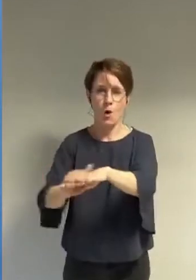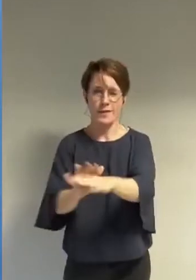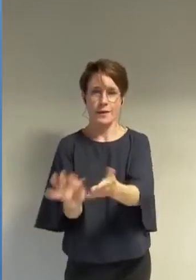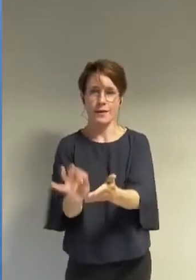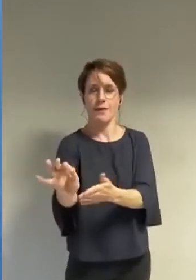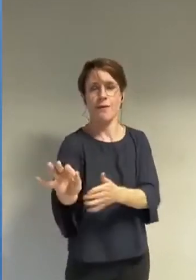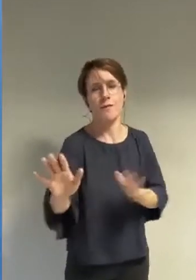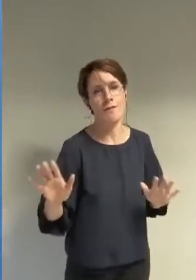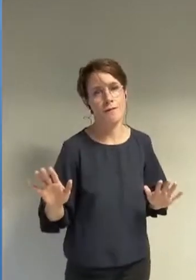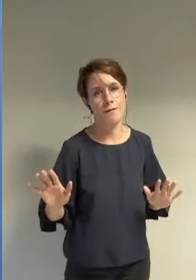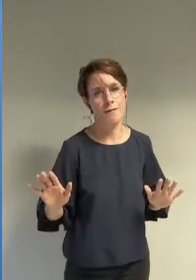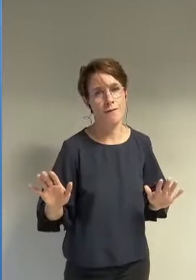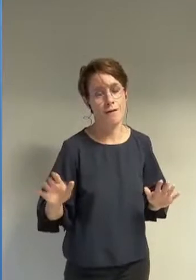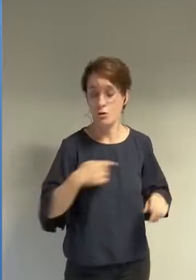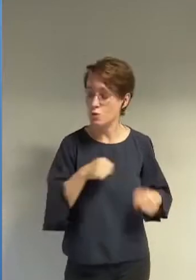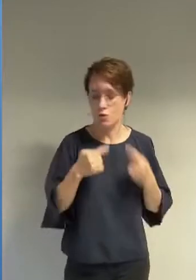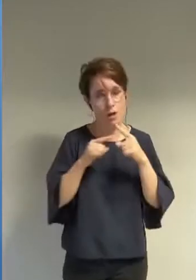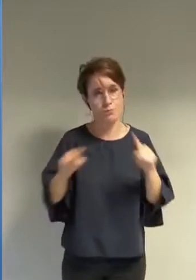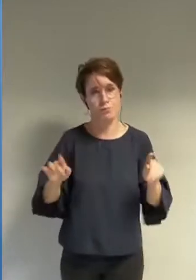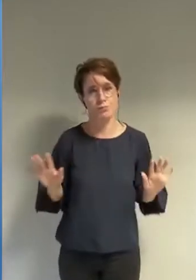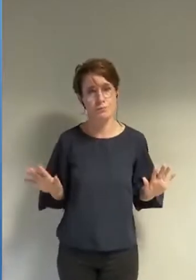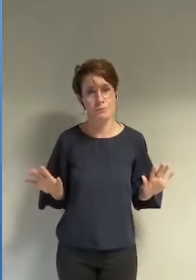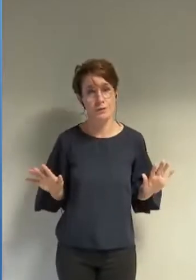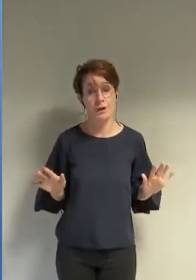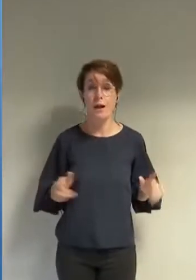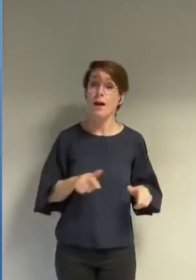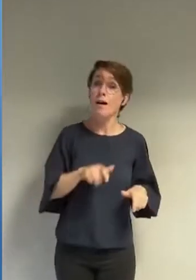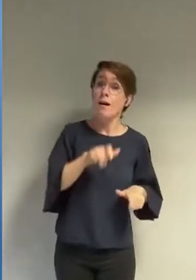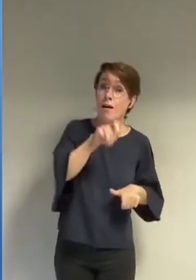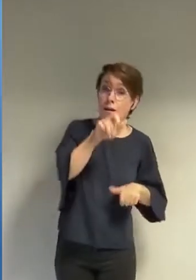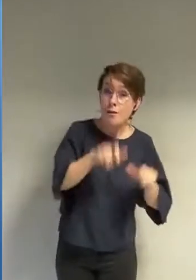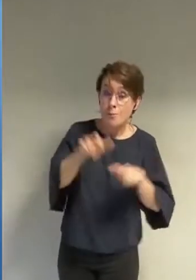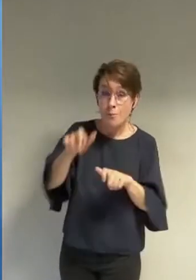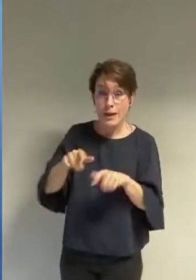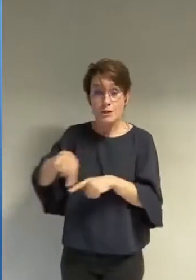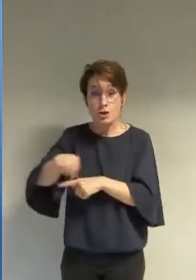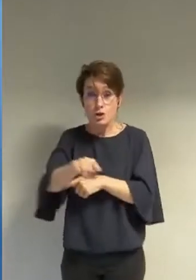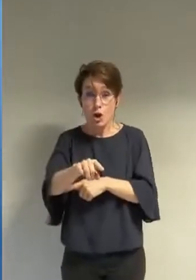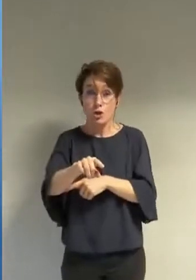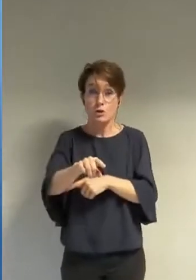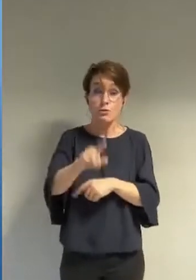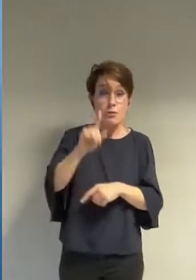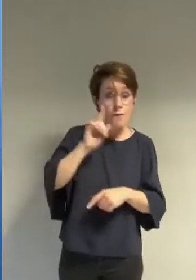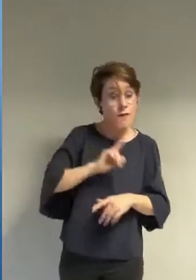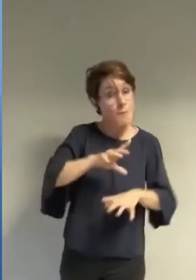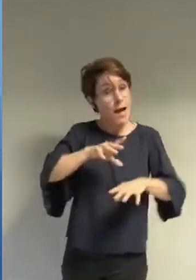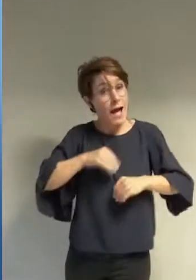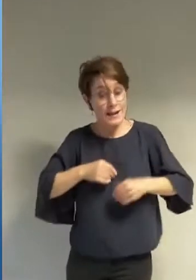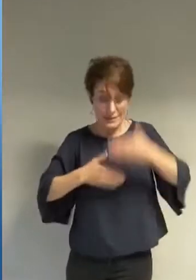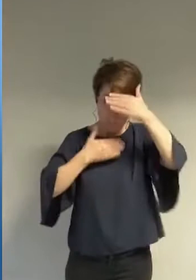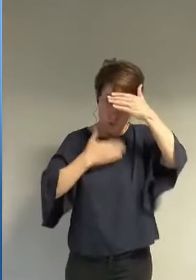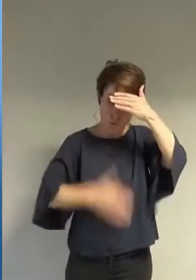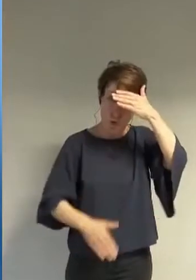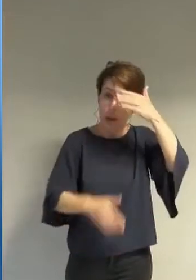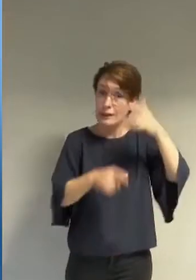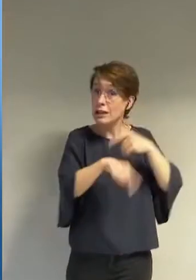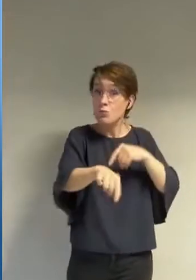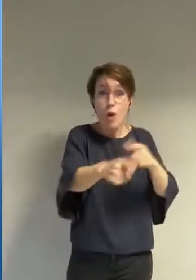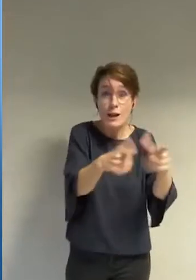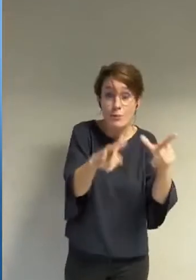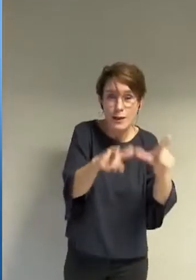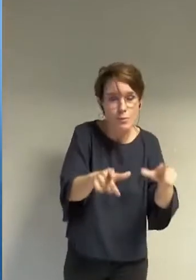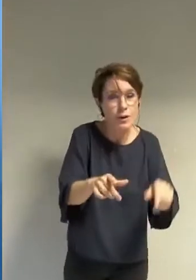que le port du burkini puisse être librement consenti ne suffit pas à justifier son autorisation